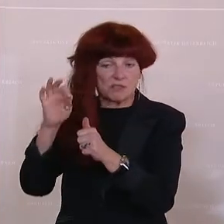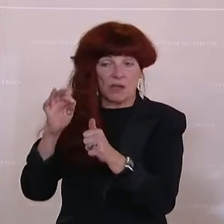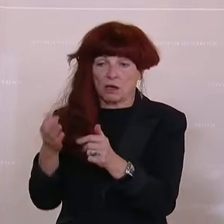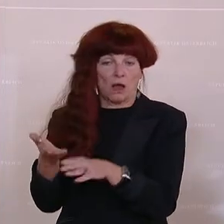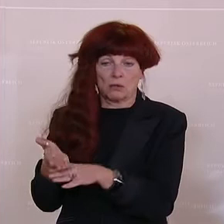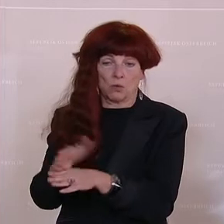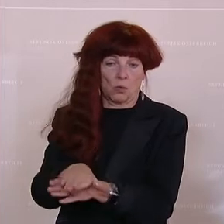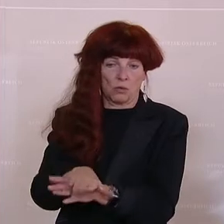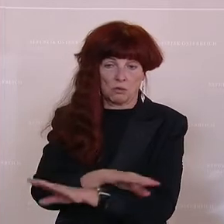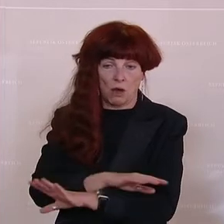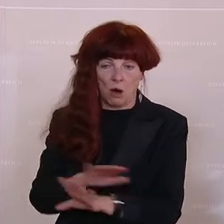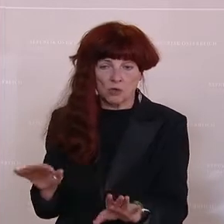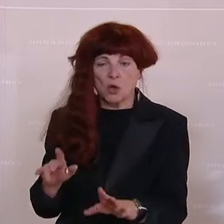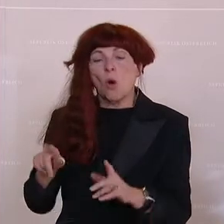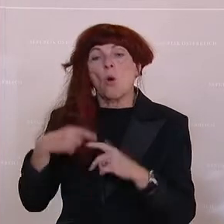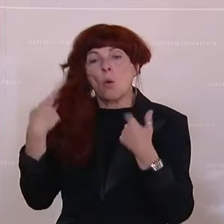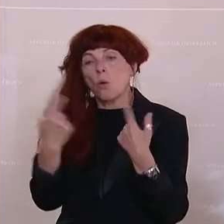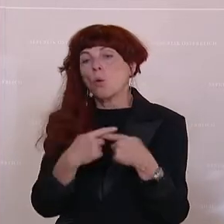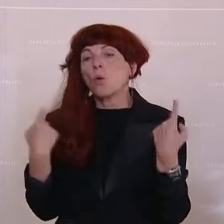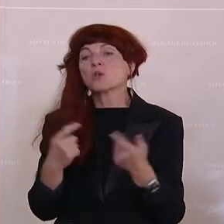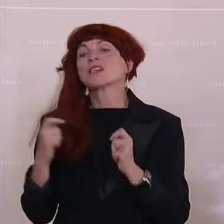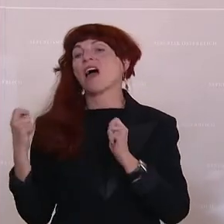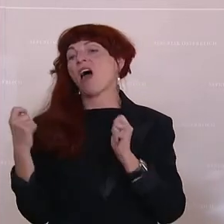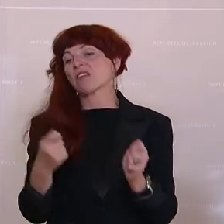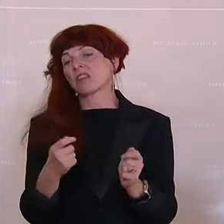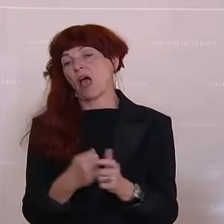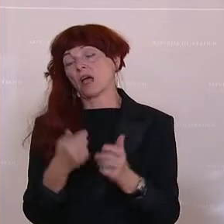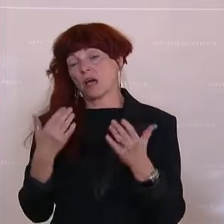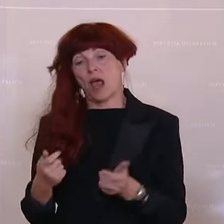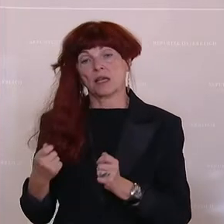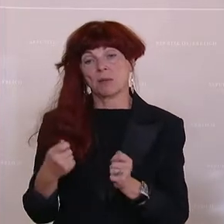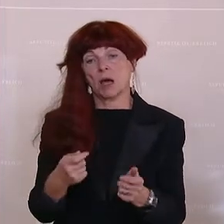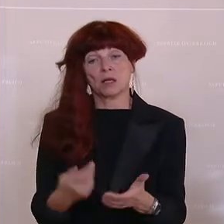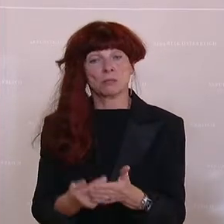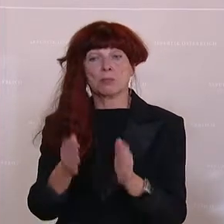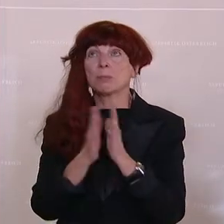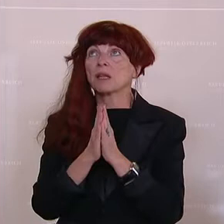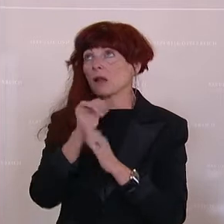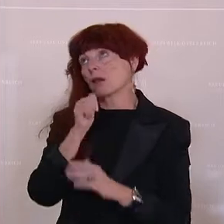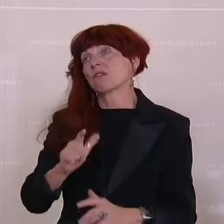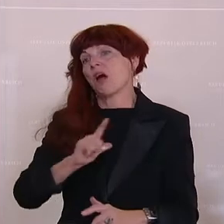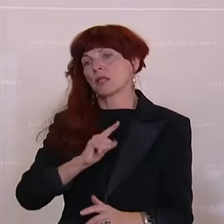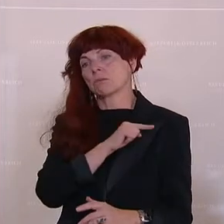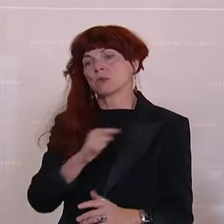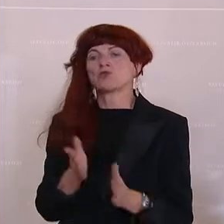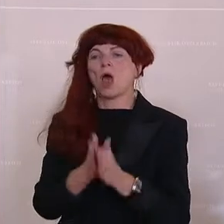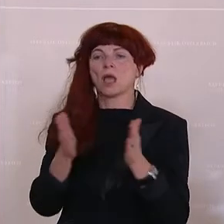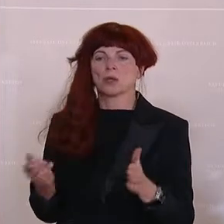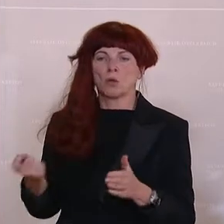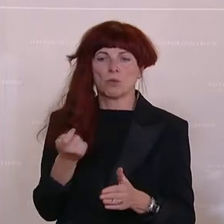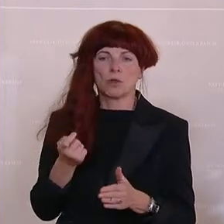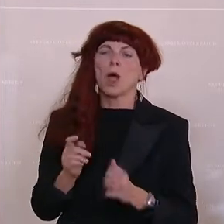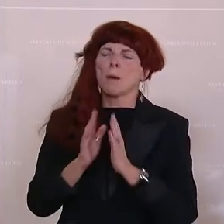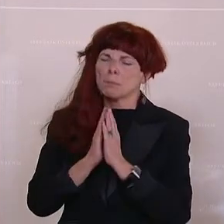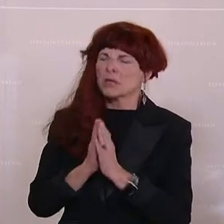wird jetzt eingebracht. Er liegt am Tisch. Warten Sie nicht, bis Schaden eingetreten ist. Sondern machen Sie auch einen